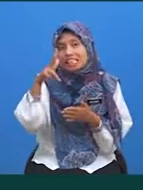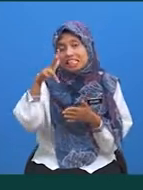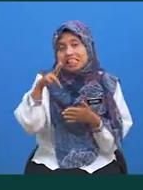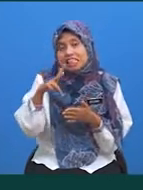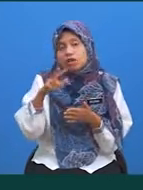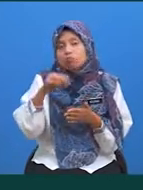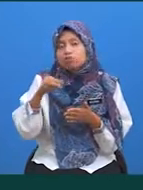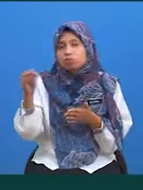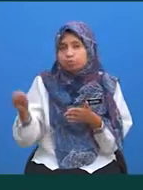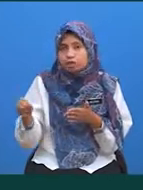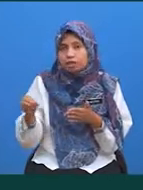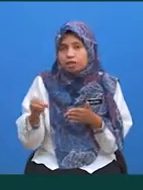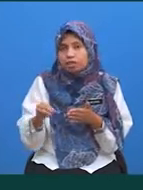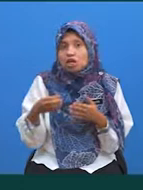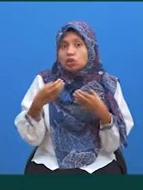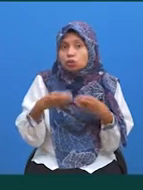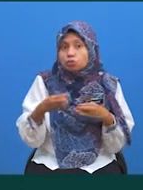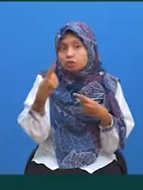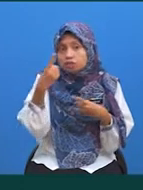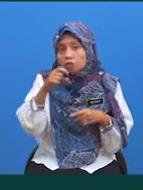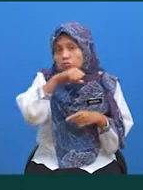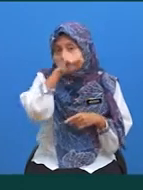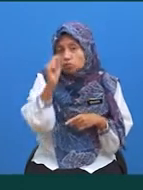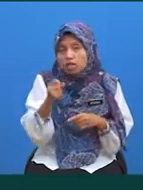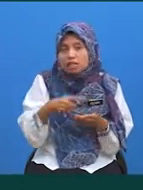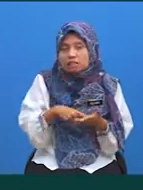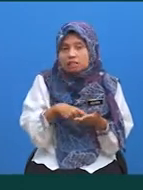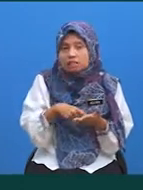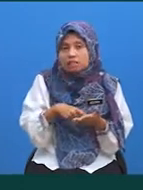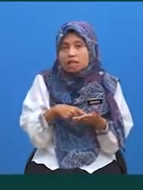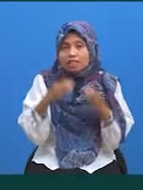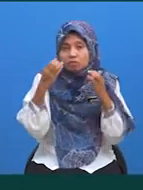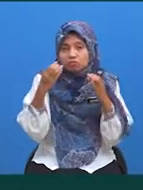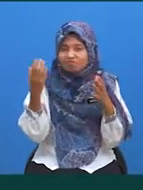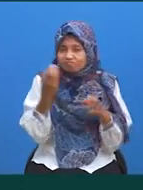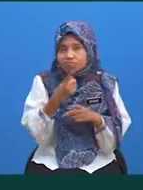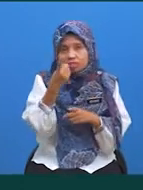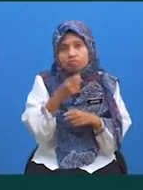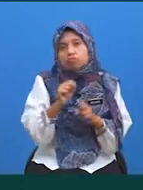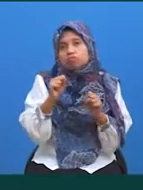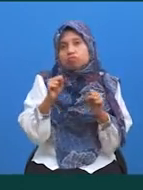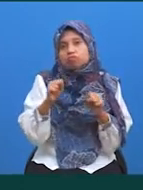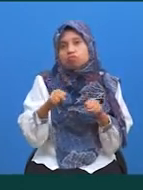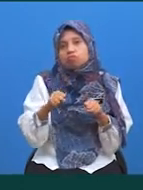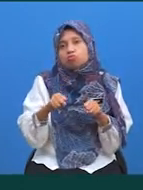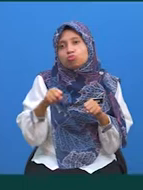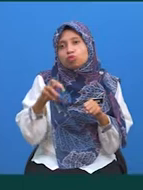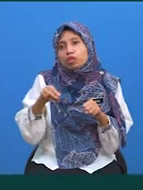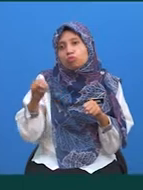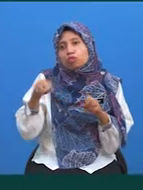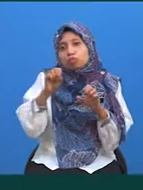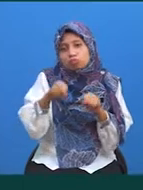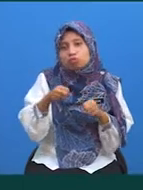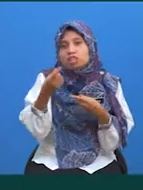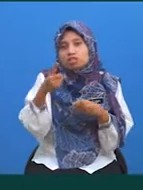Murid-murid, cuba jawab soalan ini Cikgu cabar, murid-murid jawab